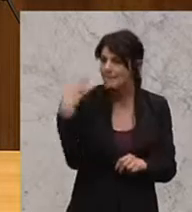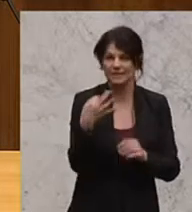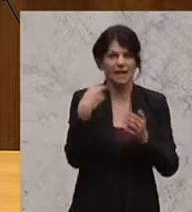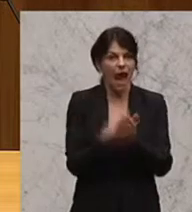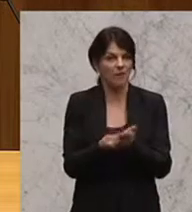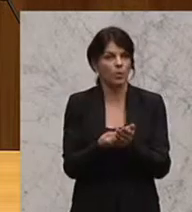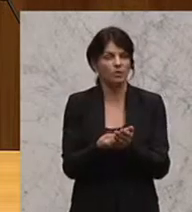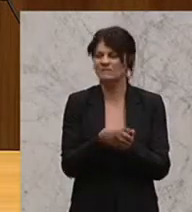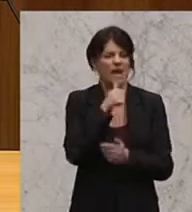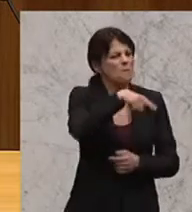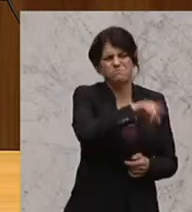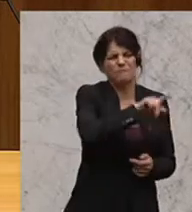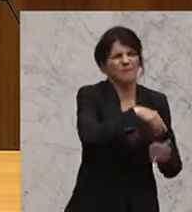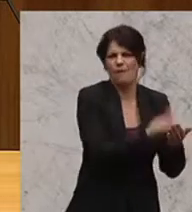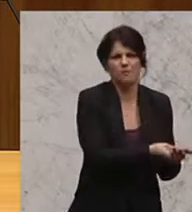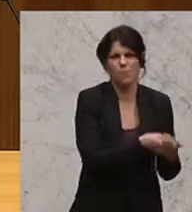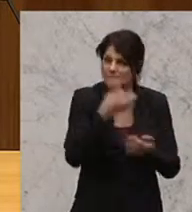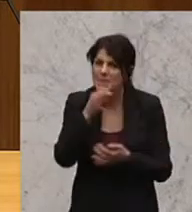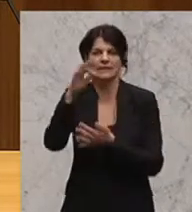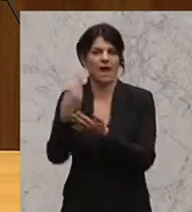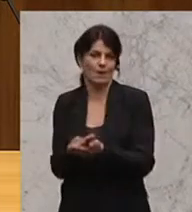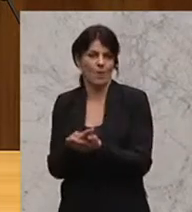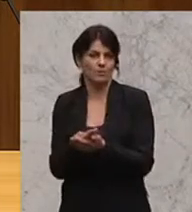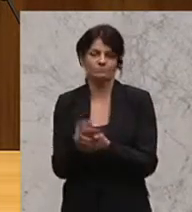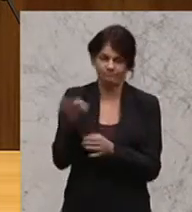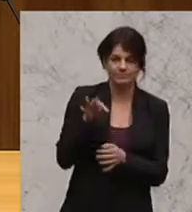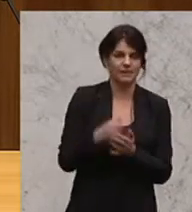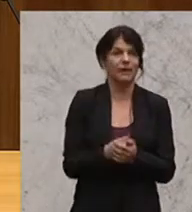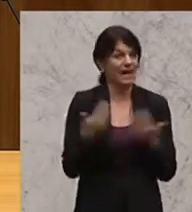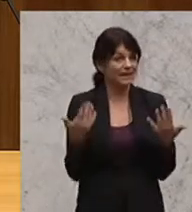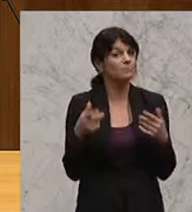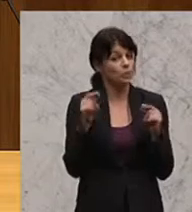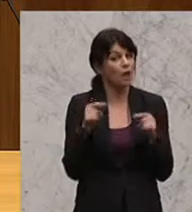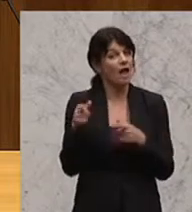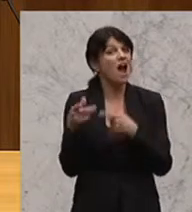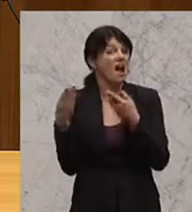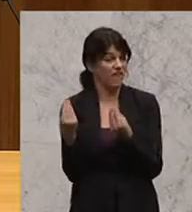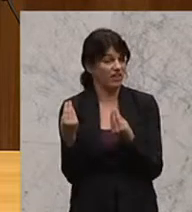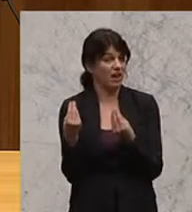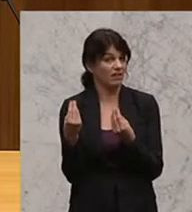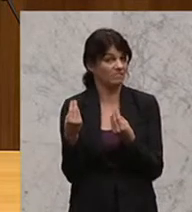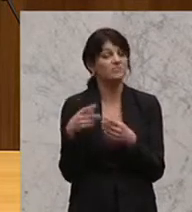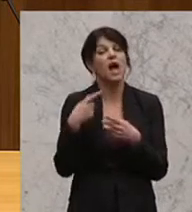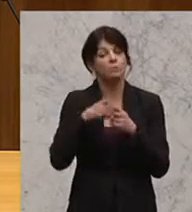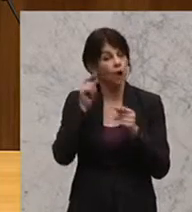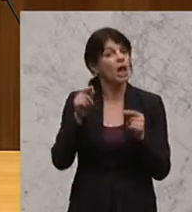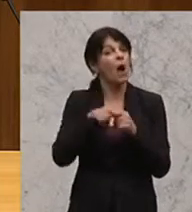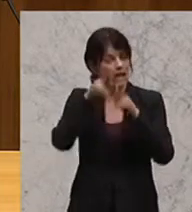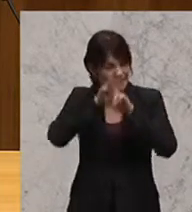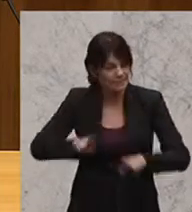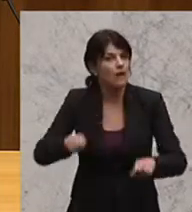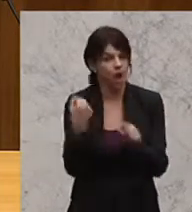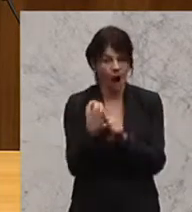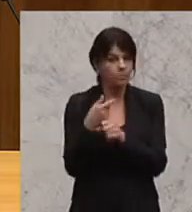-Prinzip vor dem Billig-Bieter-Prinzip. Denn das wird für Qualität sorgen, für Respekt vor der Arbeit, die da